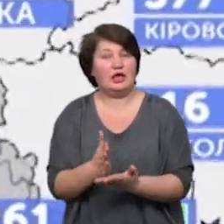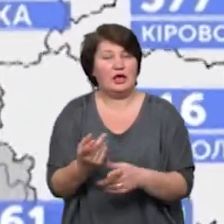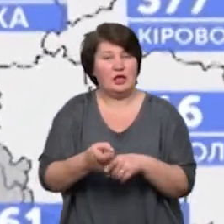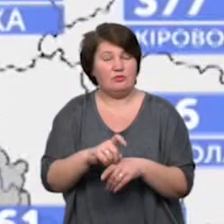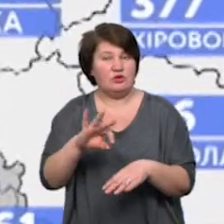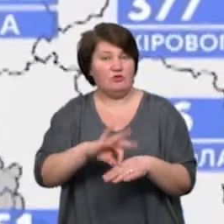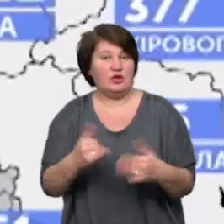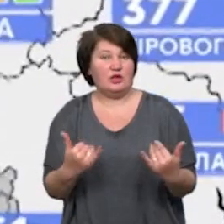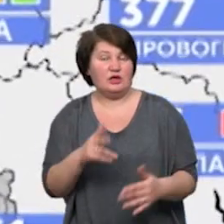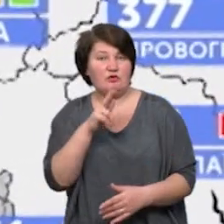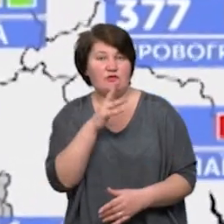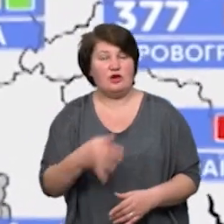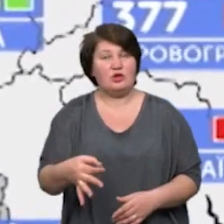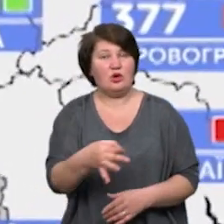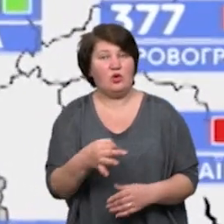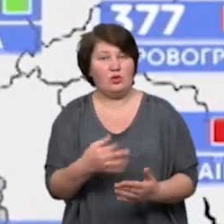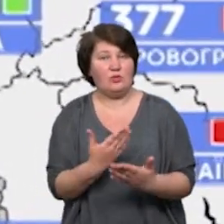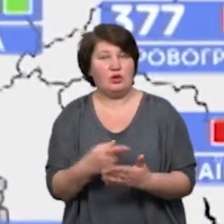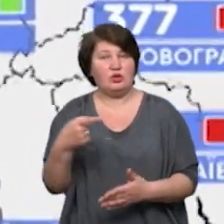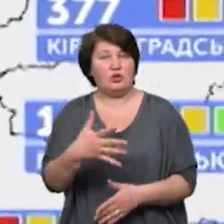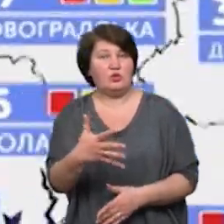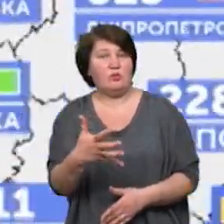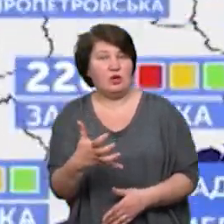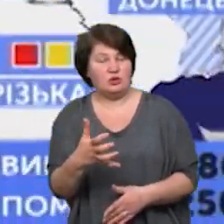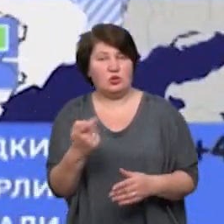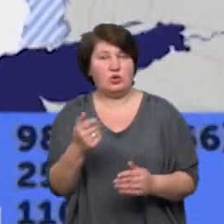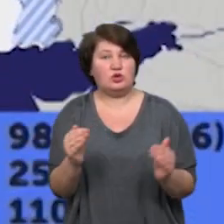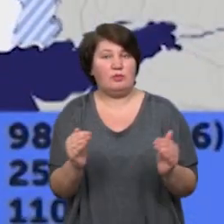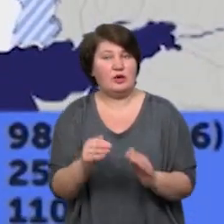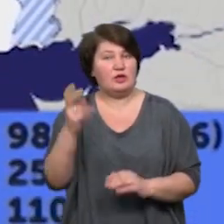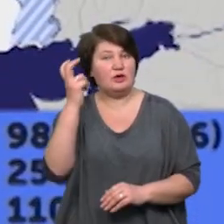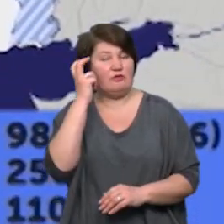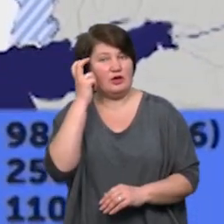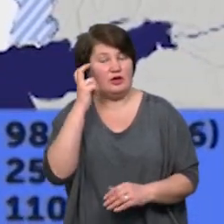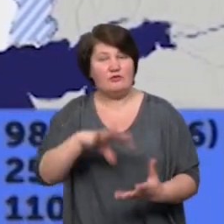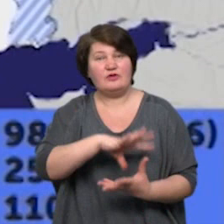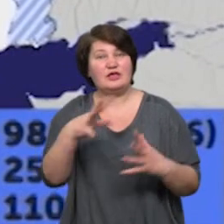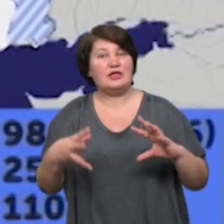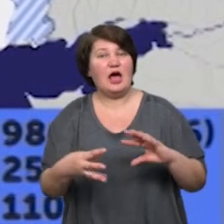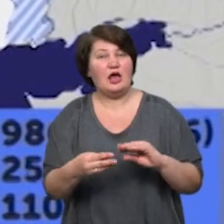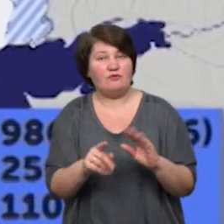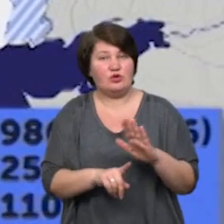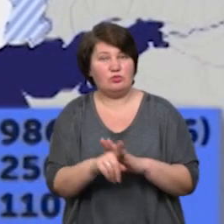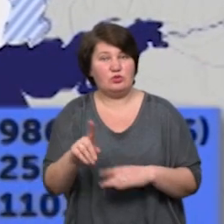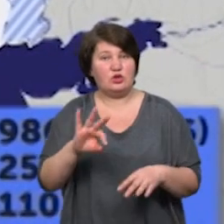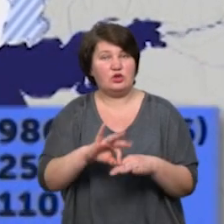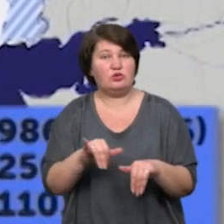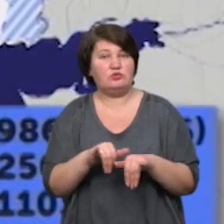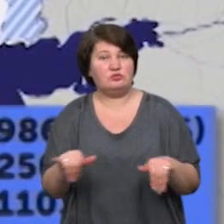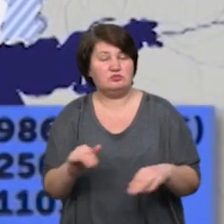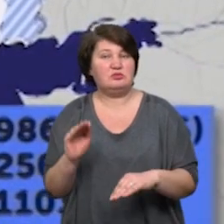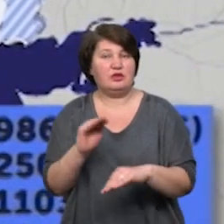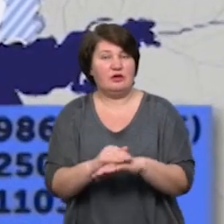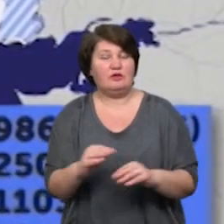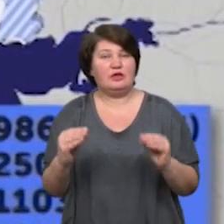хворих нині в Чернівецькій області майже півтори тисячі випадків, трохи менше – в Києві. Загалом від початку пандемії коронавірус підтвердили у